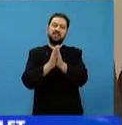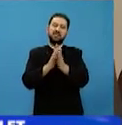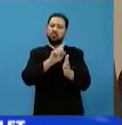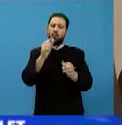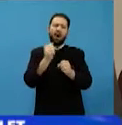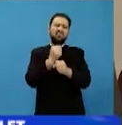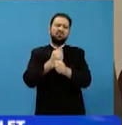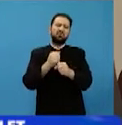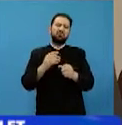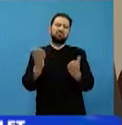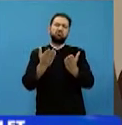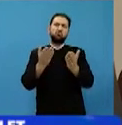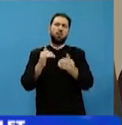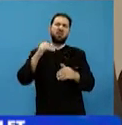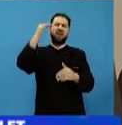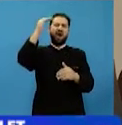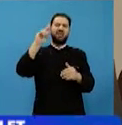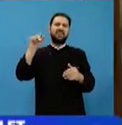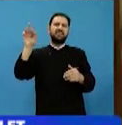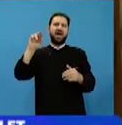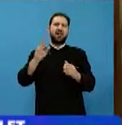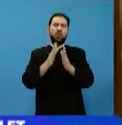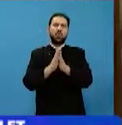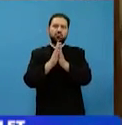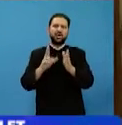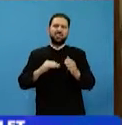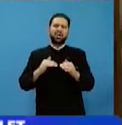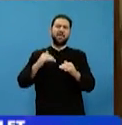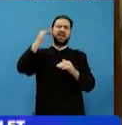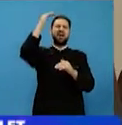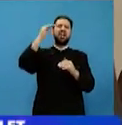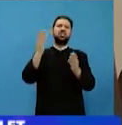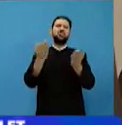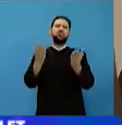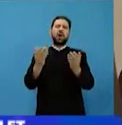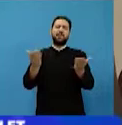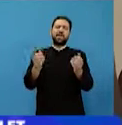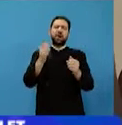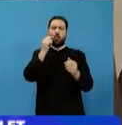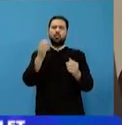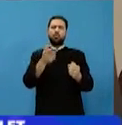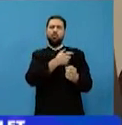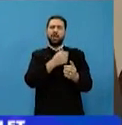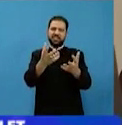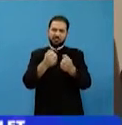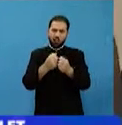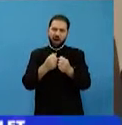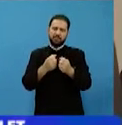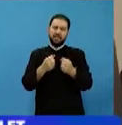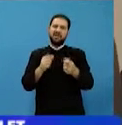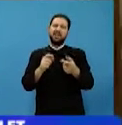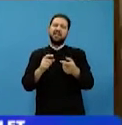Nu a făcut școli înalte, dar rugăciunea este cea mai înaltă școală pe care o poate avea omul în relația cu Dumnezeu. Și